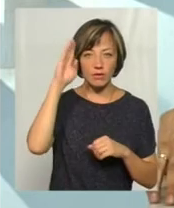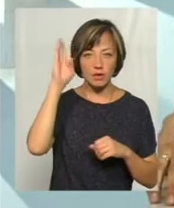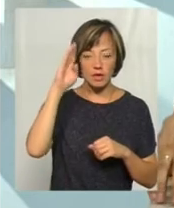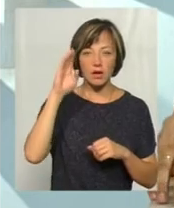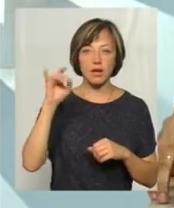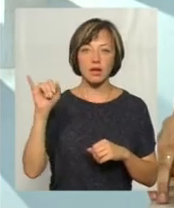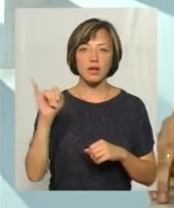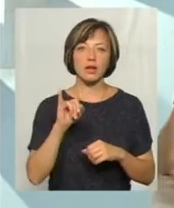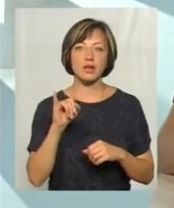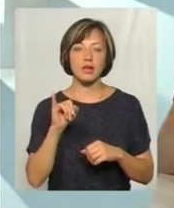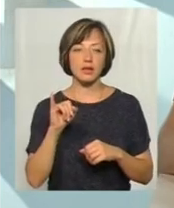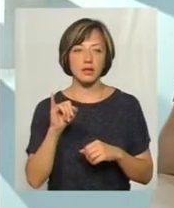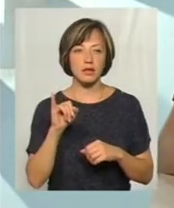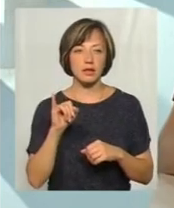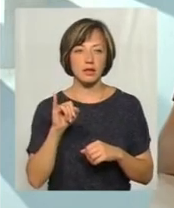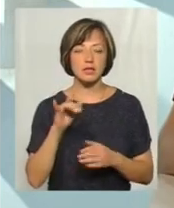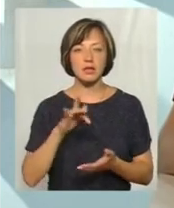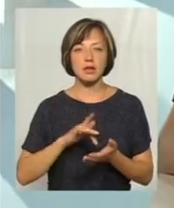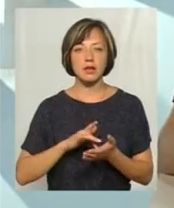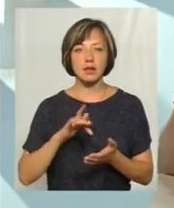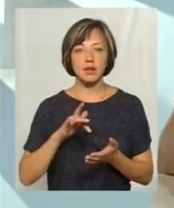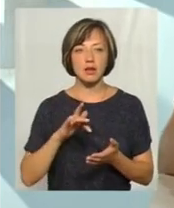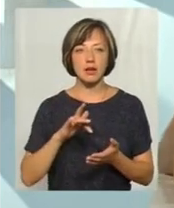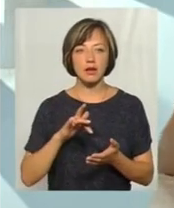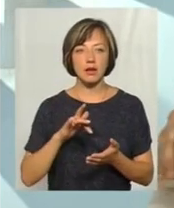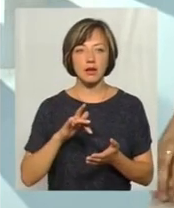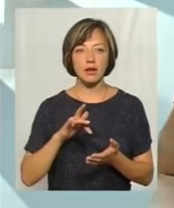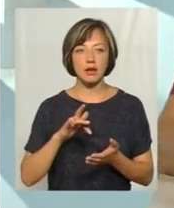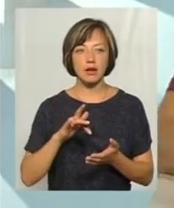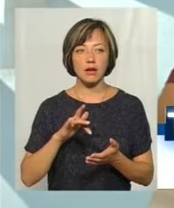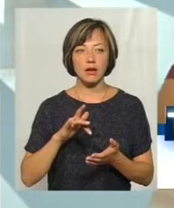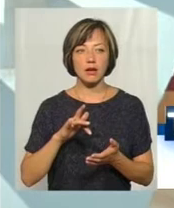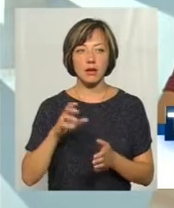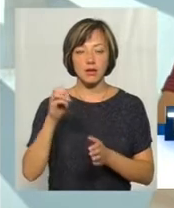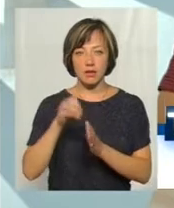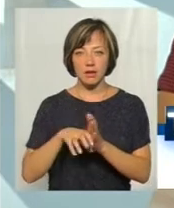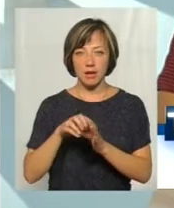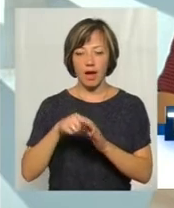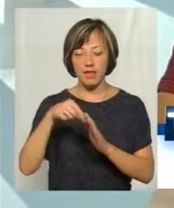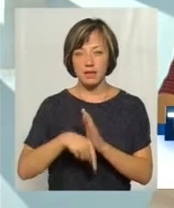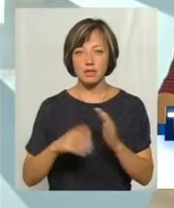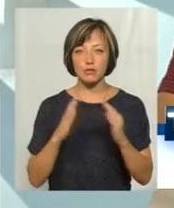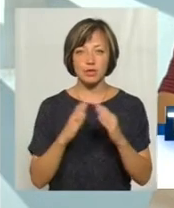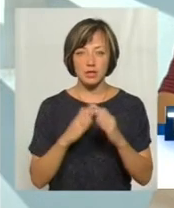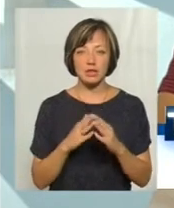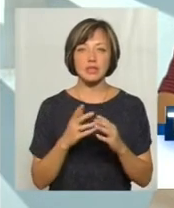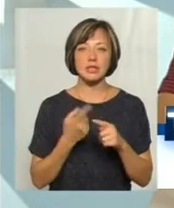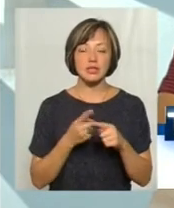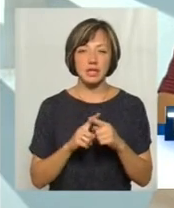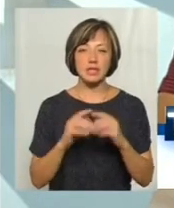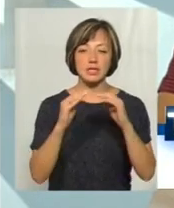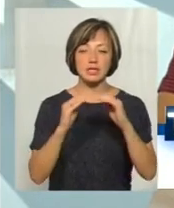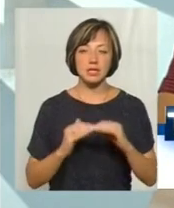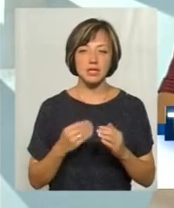використанням внутрішньобудинкових систем і централізоване водовідведення з використанням внутрішньобудинкових систем. То знизиться